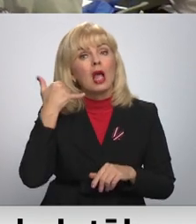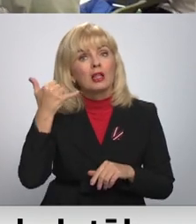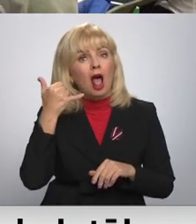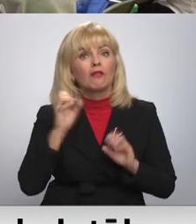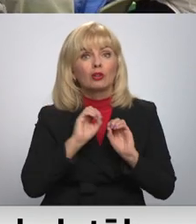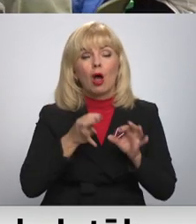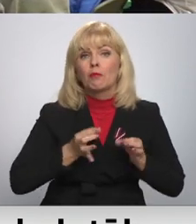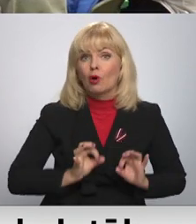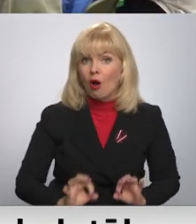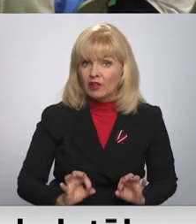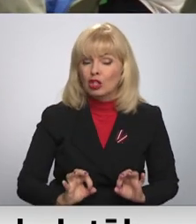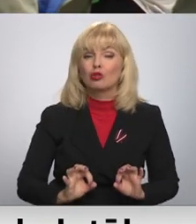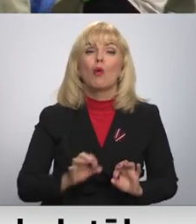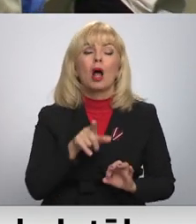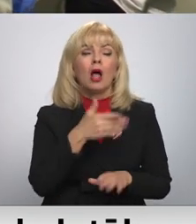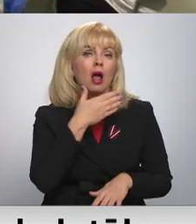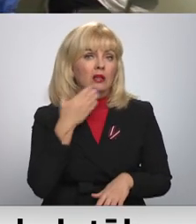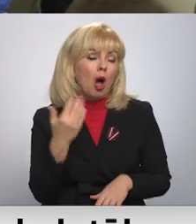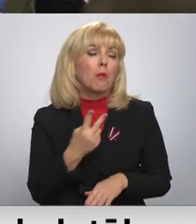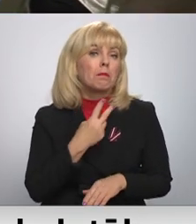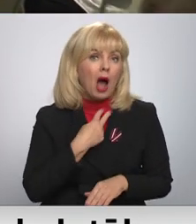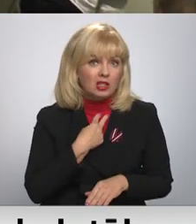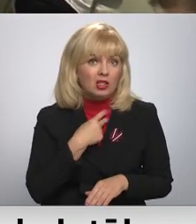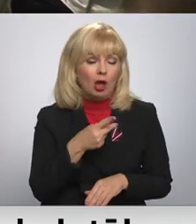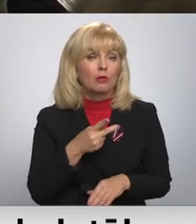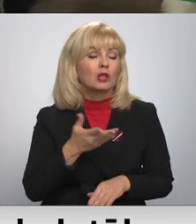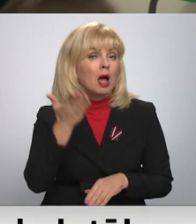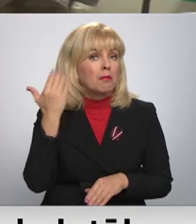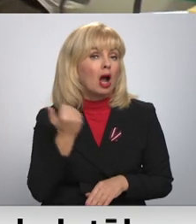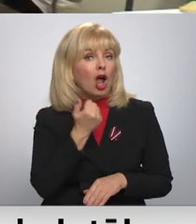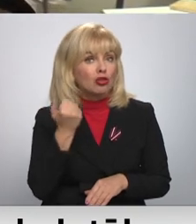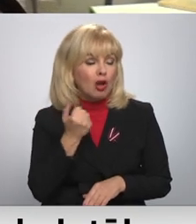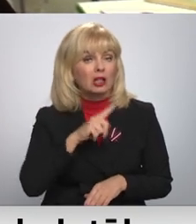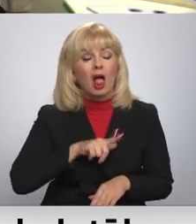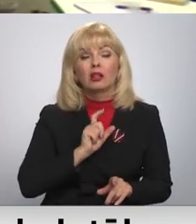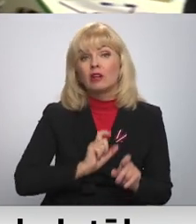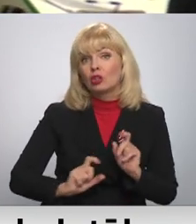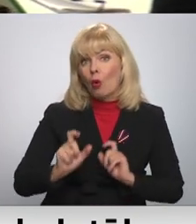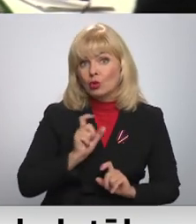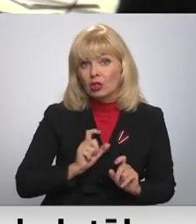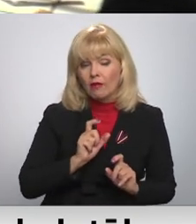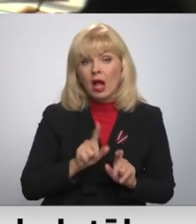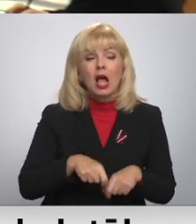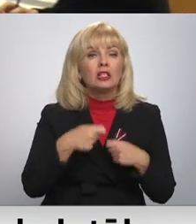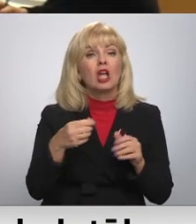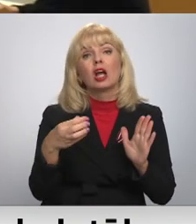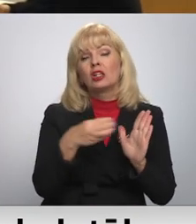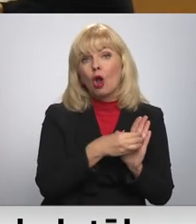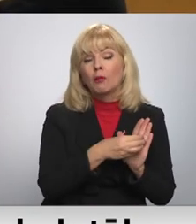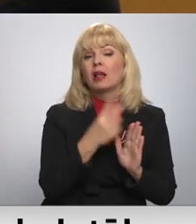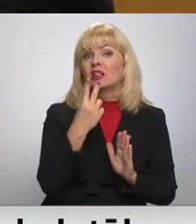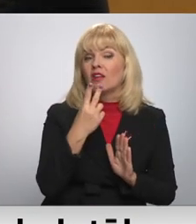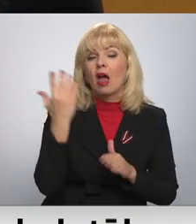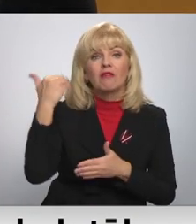profesora Linda Daniela, tas nēsot pārsteigums, jo pagājušajā gadā Latvijas universitāte izsniegusi diplomu tikai